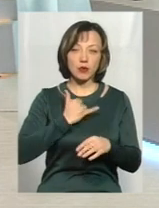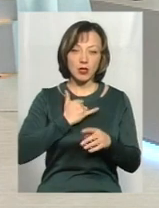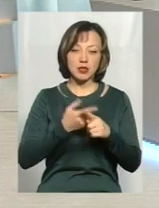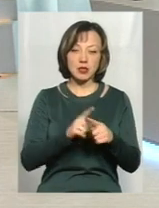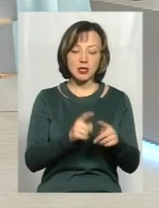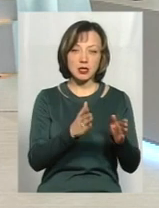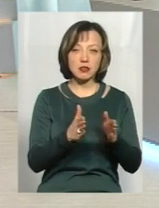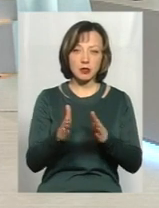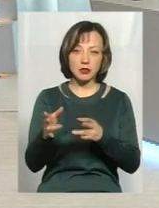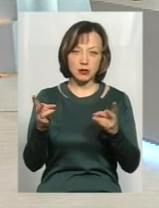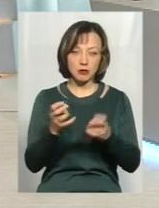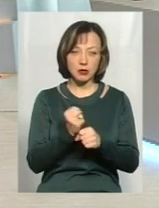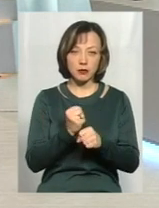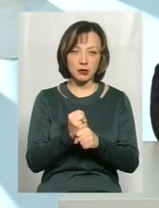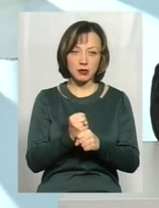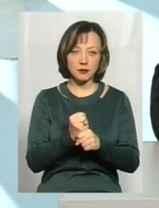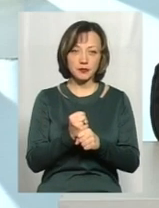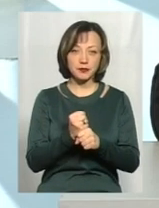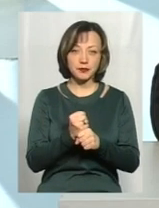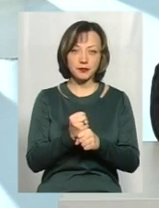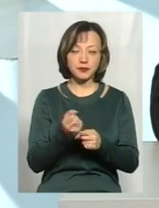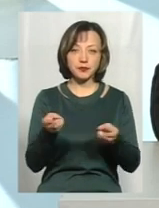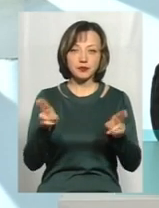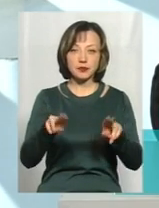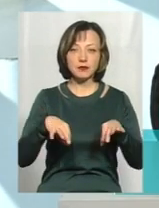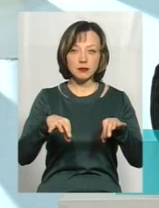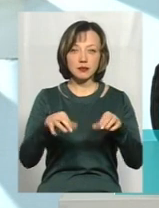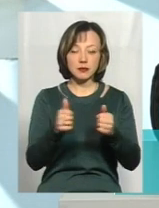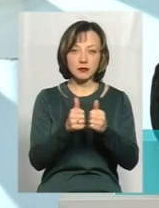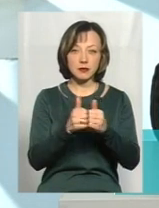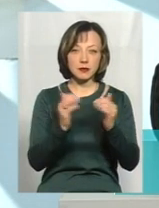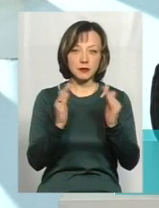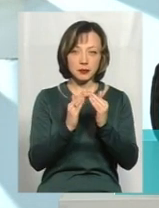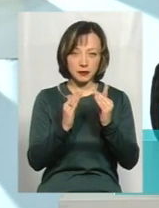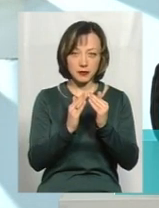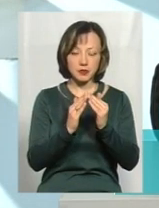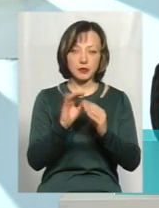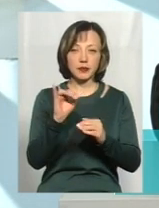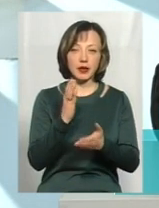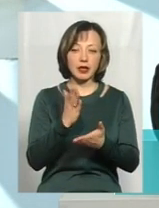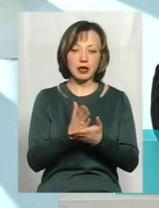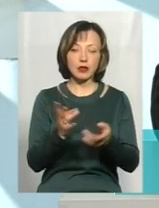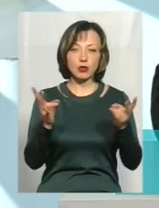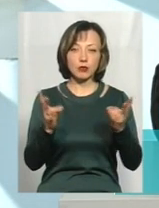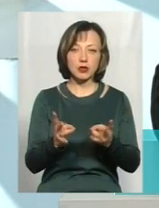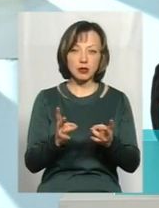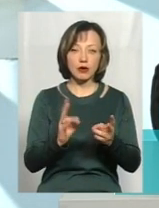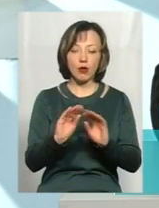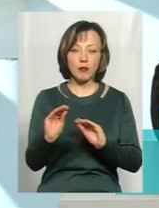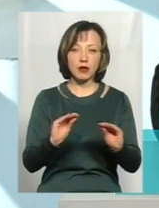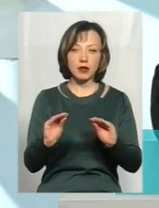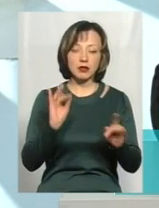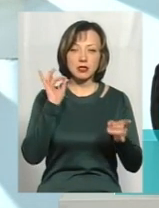систематично треба робити, бо ми залишаємо автомобіль поблизу будинку, є необхідність обладнати його